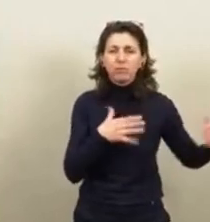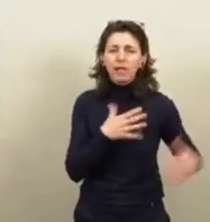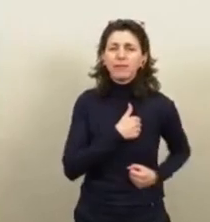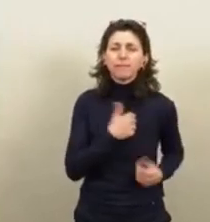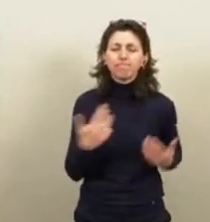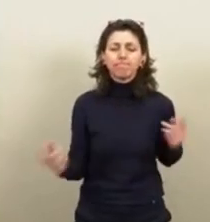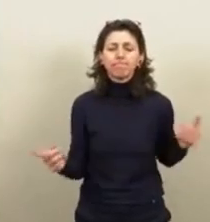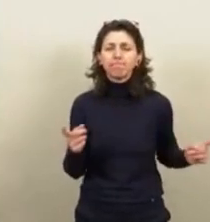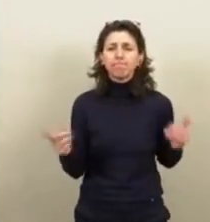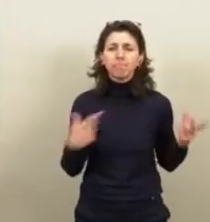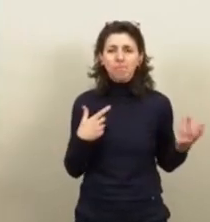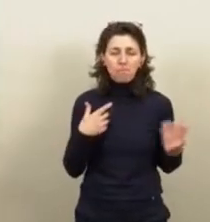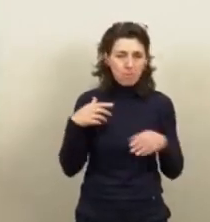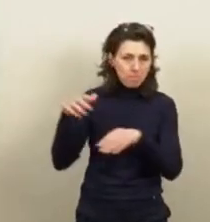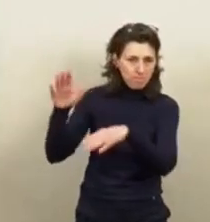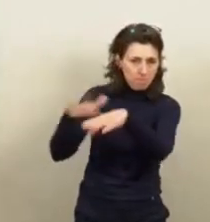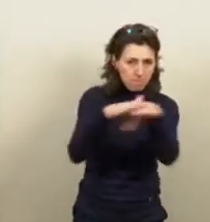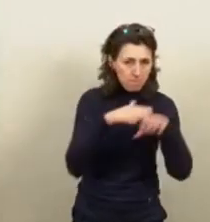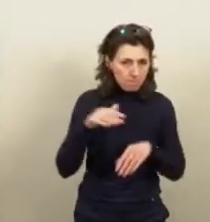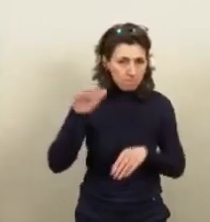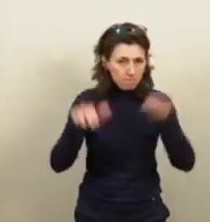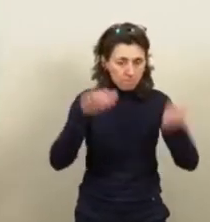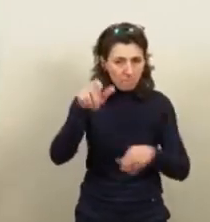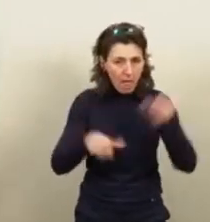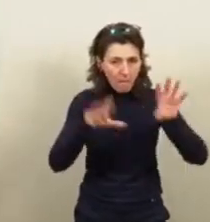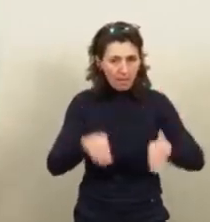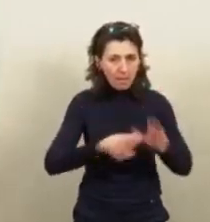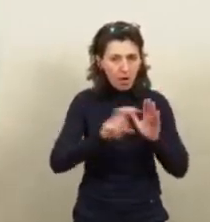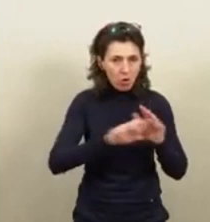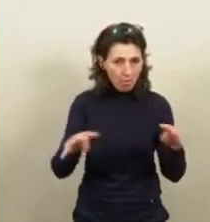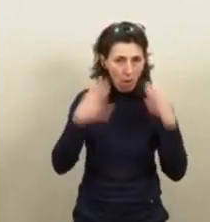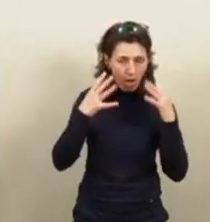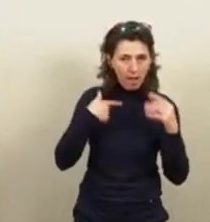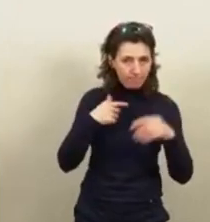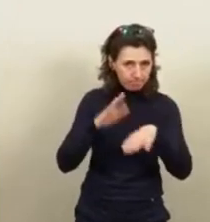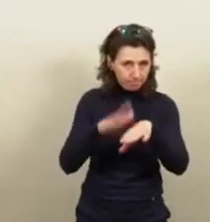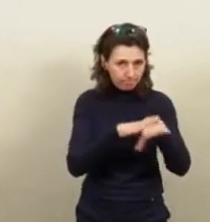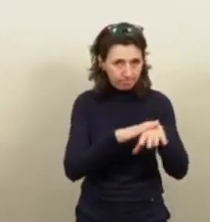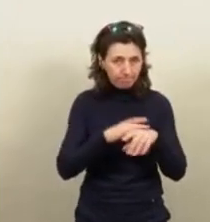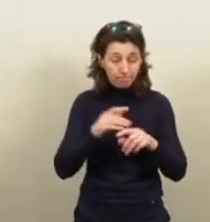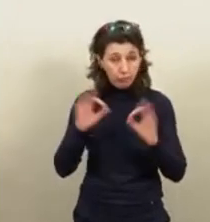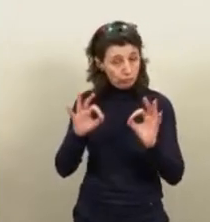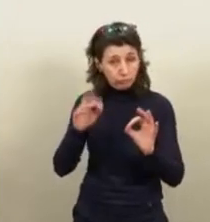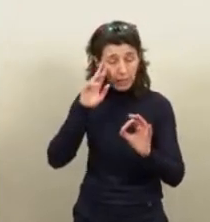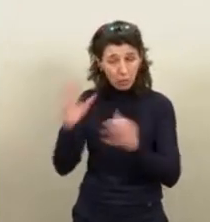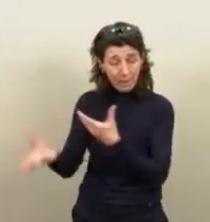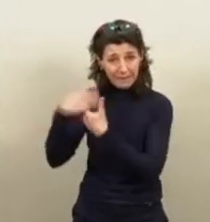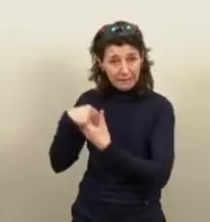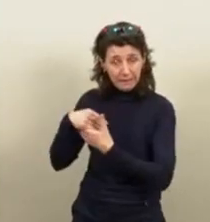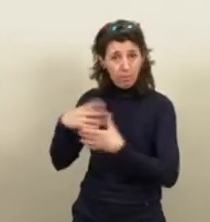'attention des Grenoblois et des Grenobloises qui sont mobilisés sur ces questions, à juste titre, qu'ils